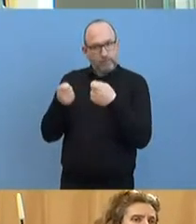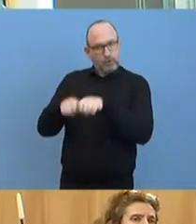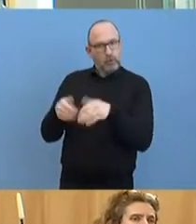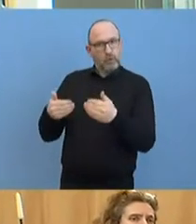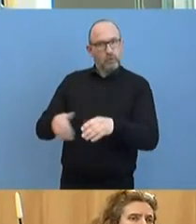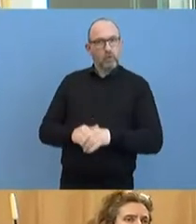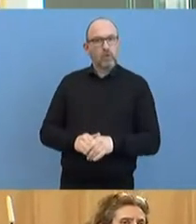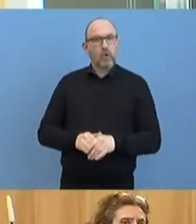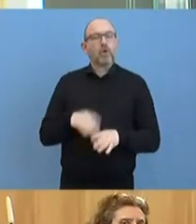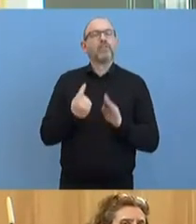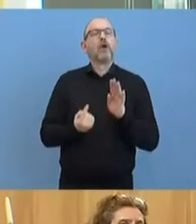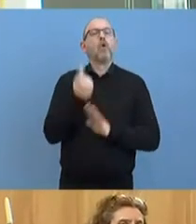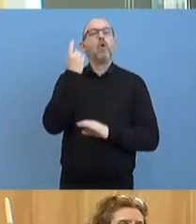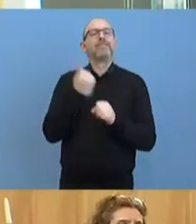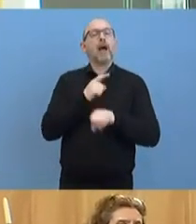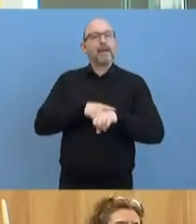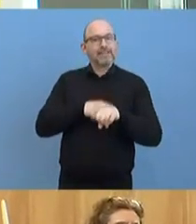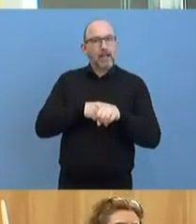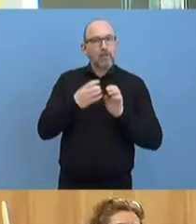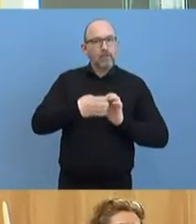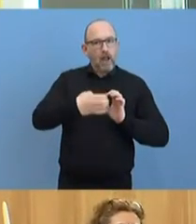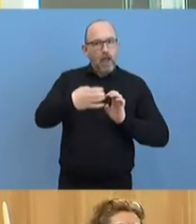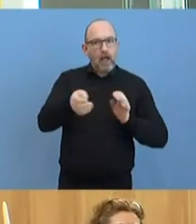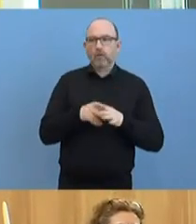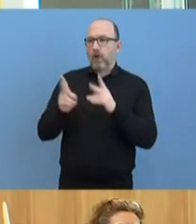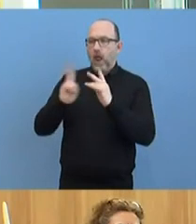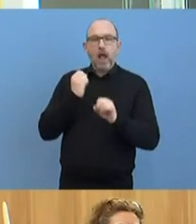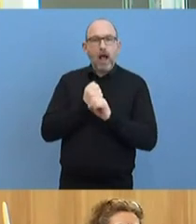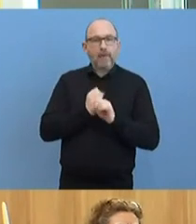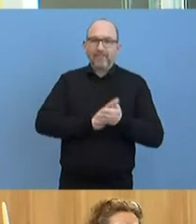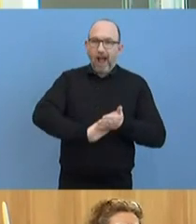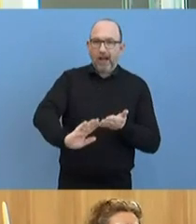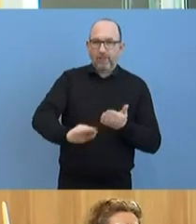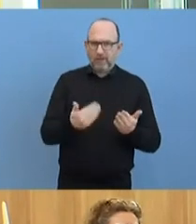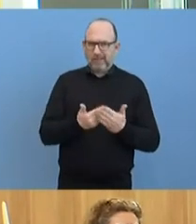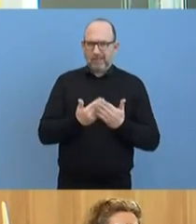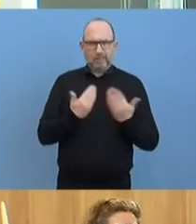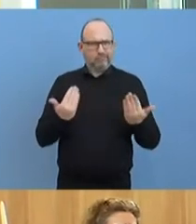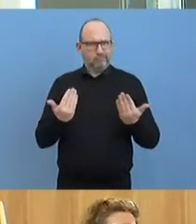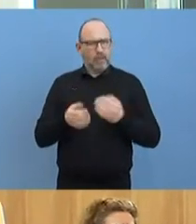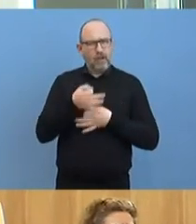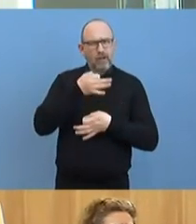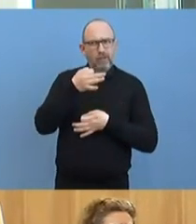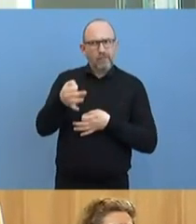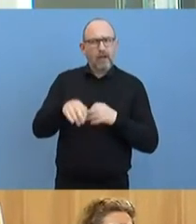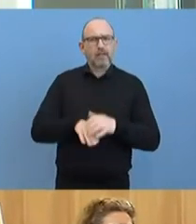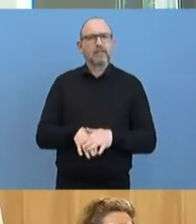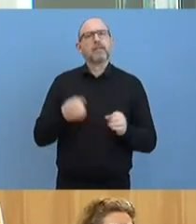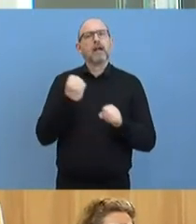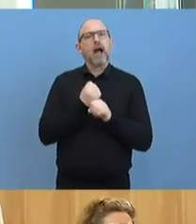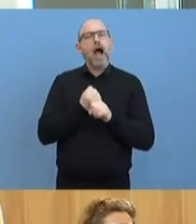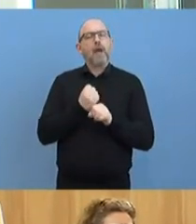Höchstarbeitszeiten sogar verlängert und Leiharbeit vereinfacht. Also warum wurden die Arbeitsrechte